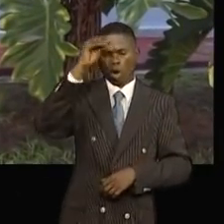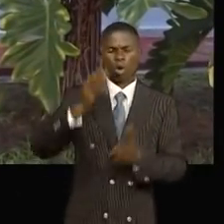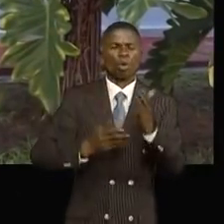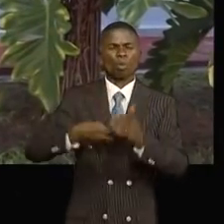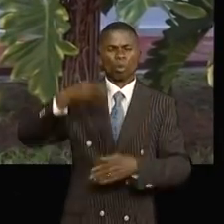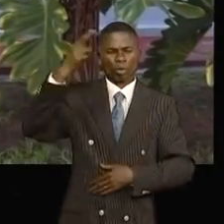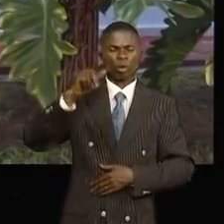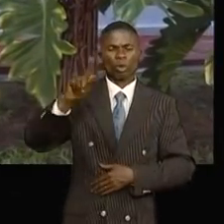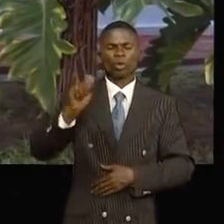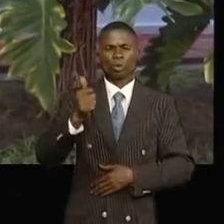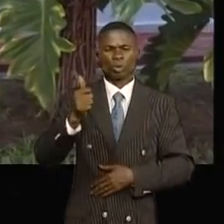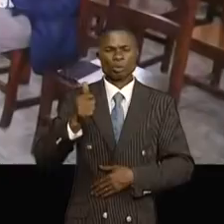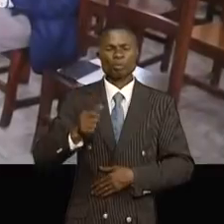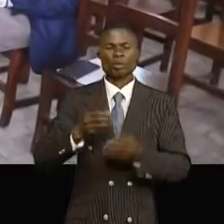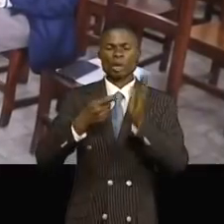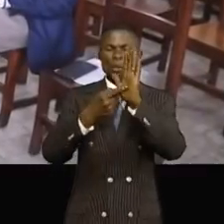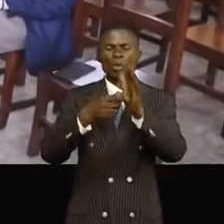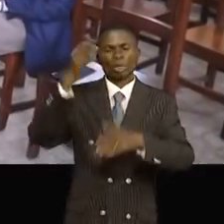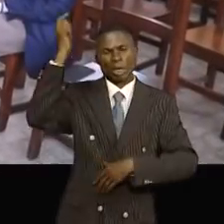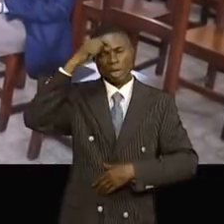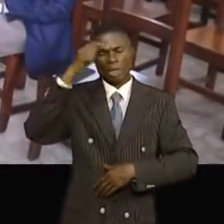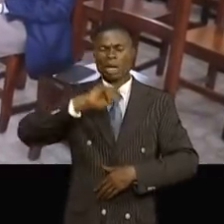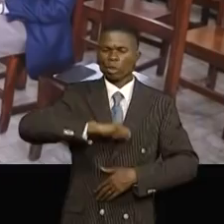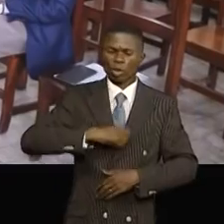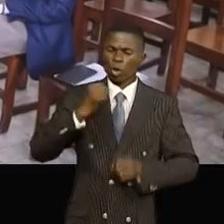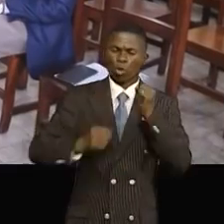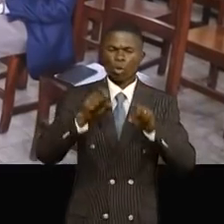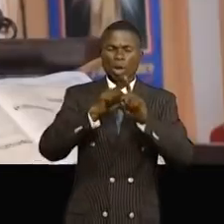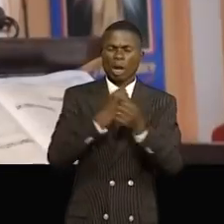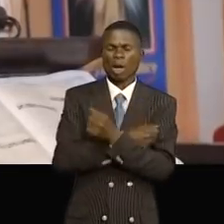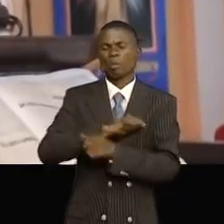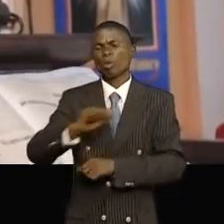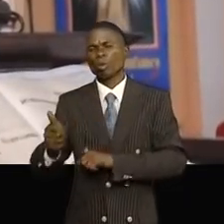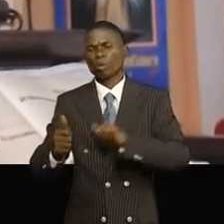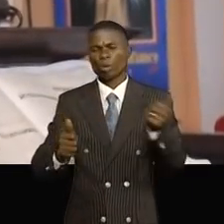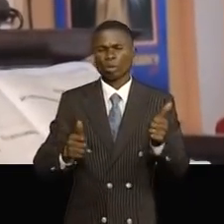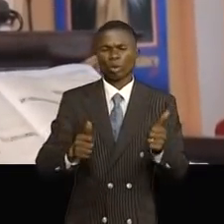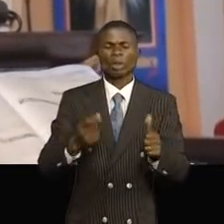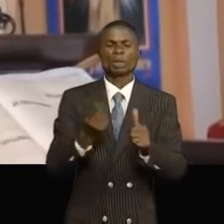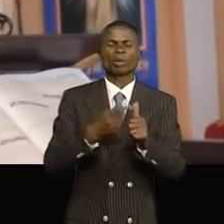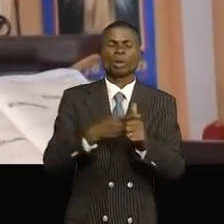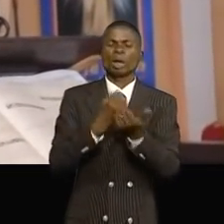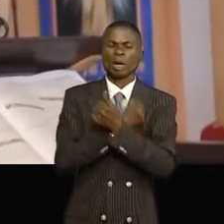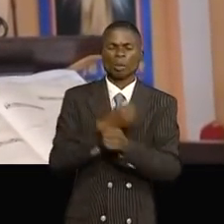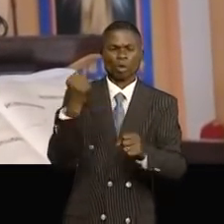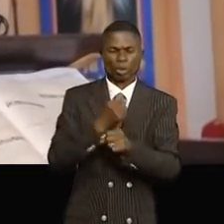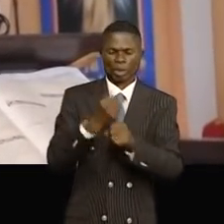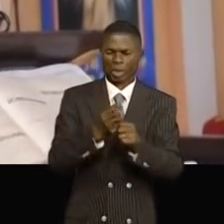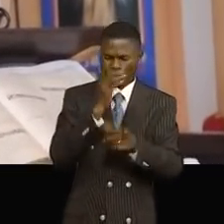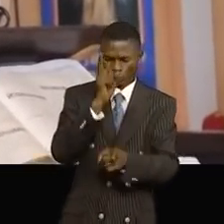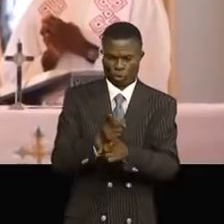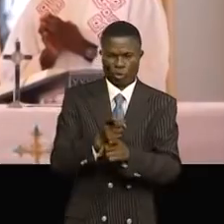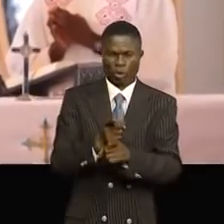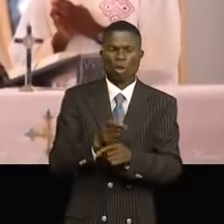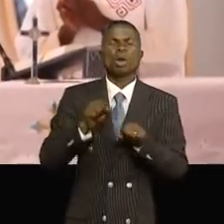a à lui seul incarné la sagesse, la patience, le courage et l'amour du prochain, surtout l'amour du travail bien fait.